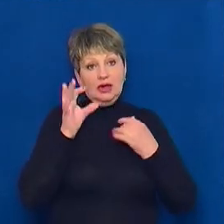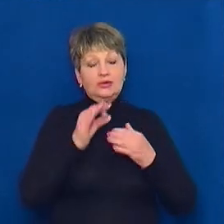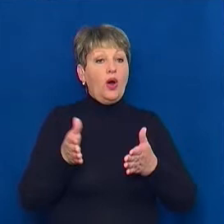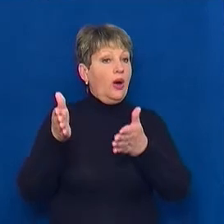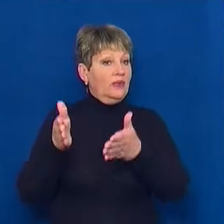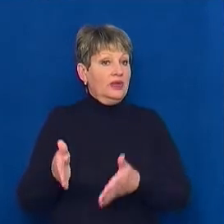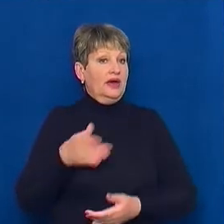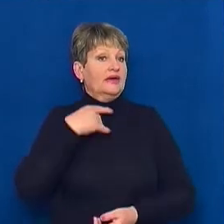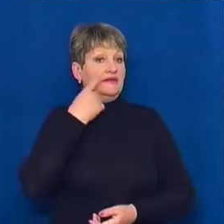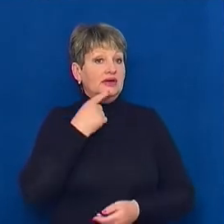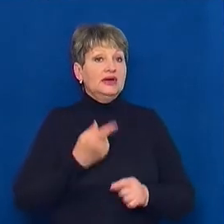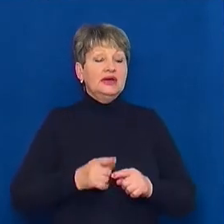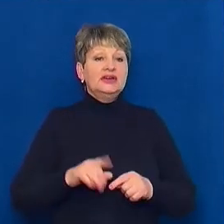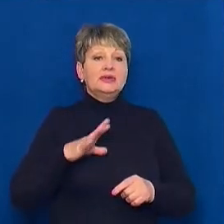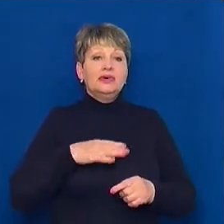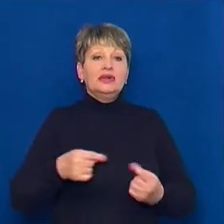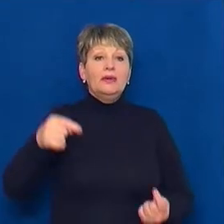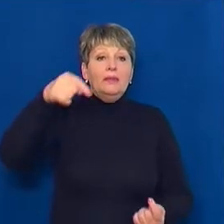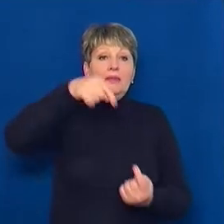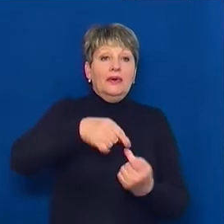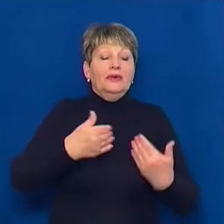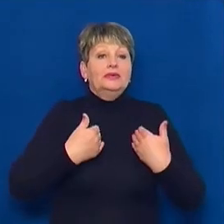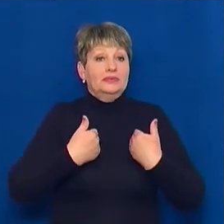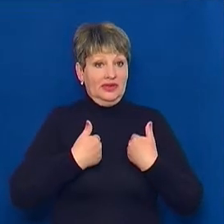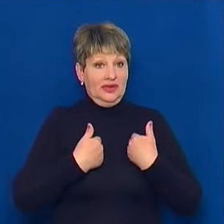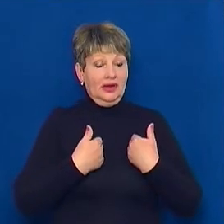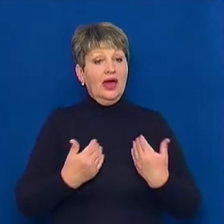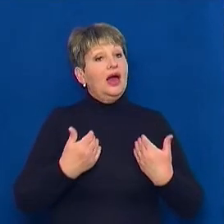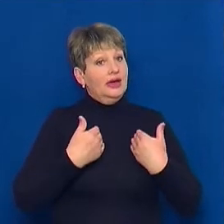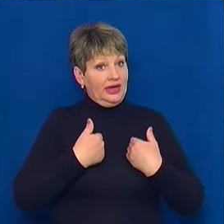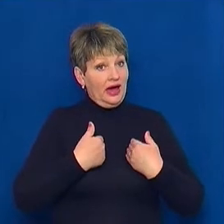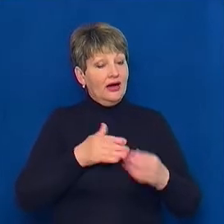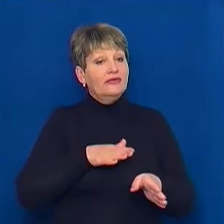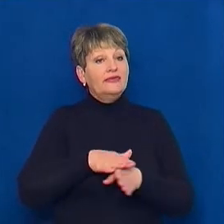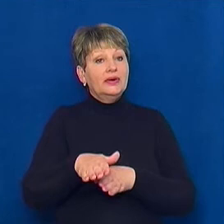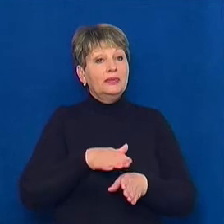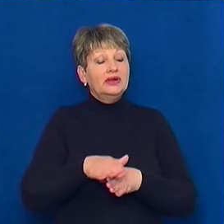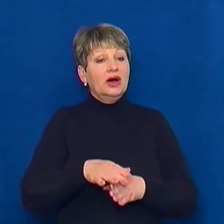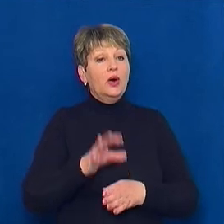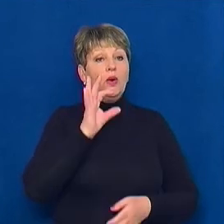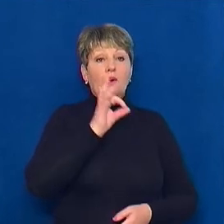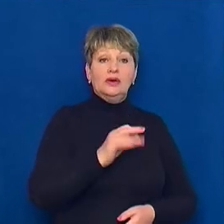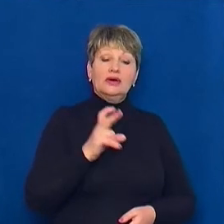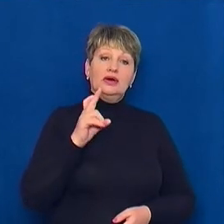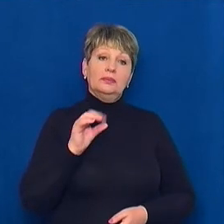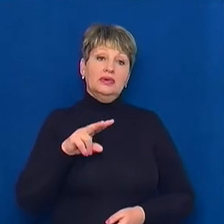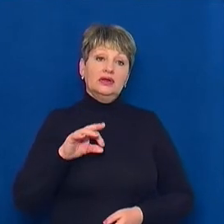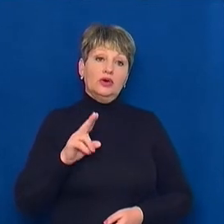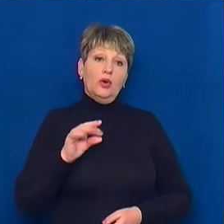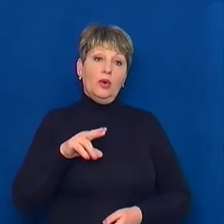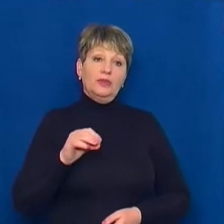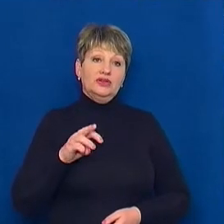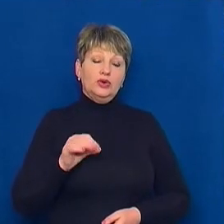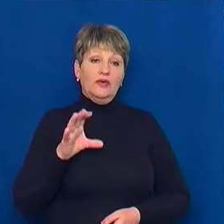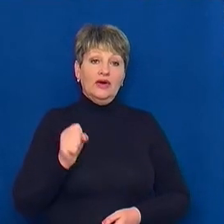принципі, десь було органічно мені. Я грала роль Ольги Білокопитової. Ольга Білокопитова – це дружина відомого